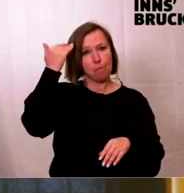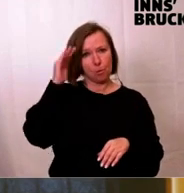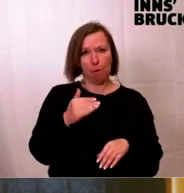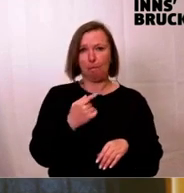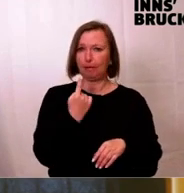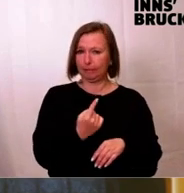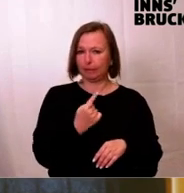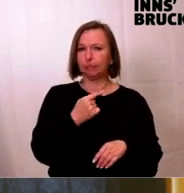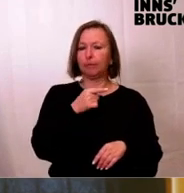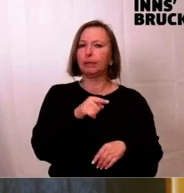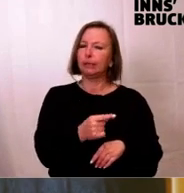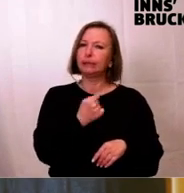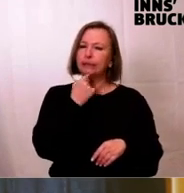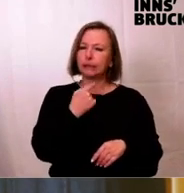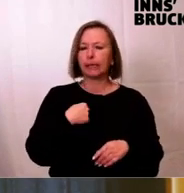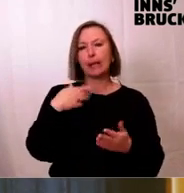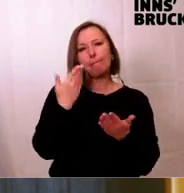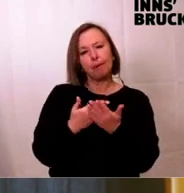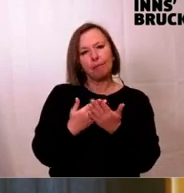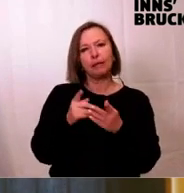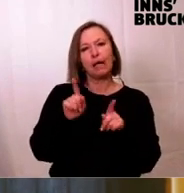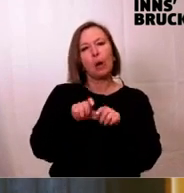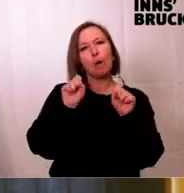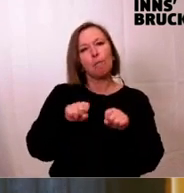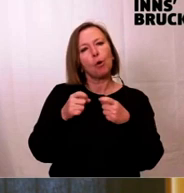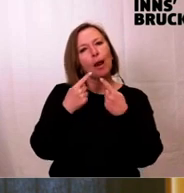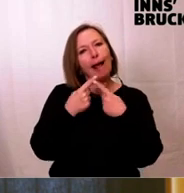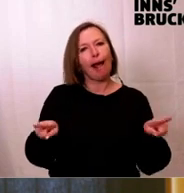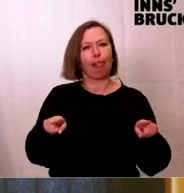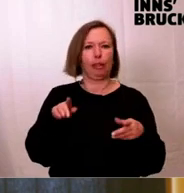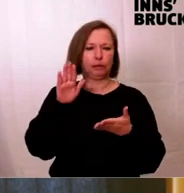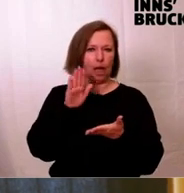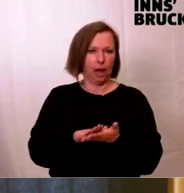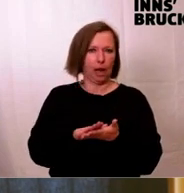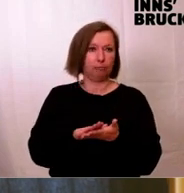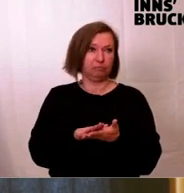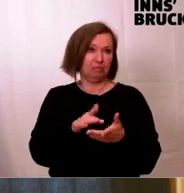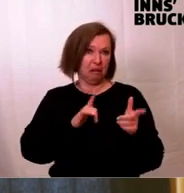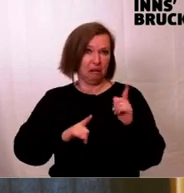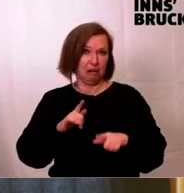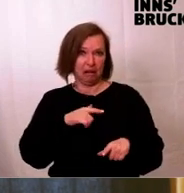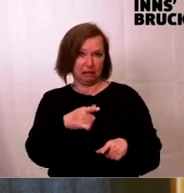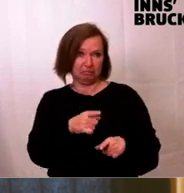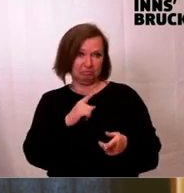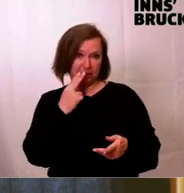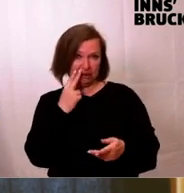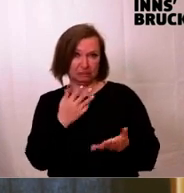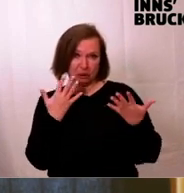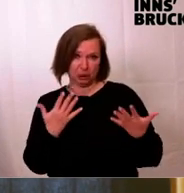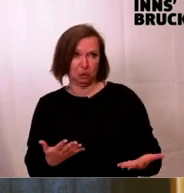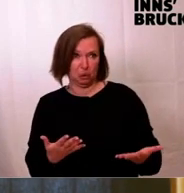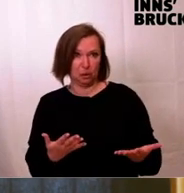werde beweisen, dass es auch anders geht. Ja, leider Gottes ist der Beweis gelungen, dass es anders geht. Als Bürgermeister möchte ich